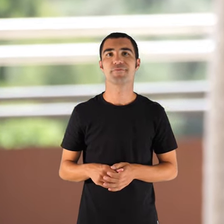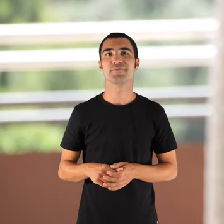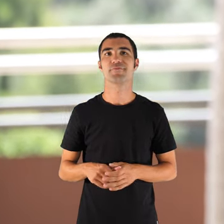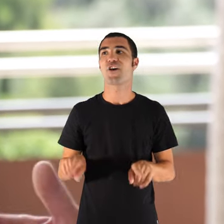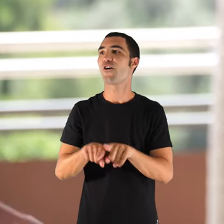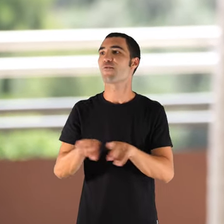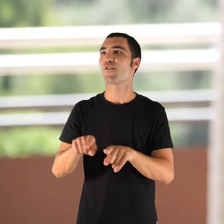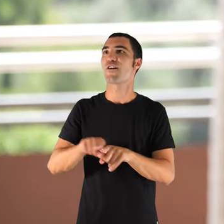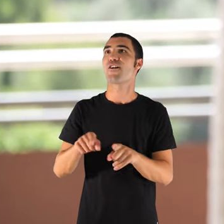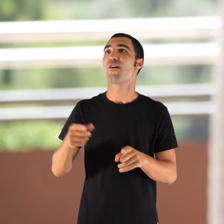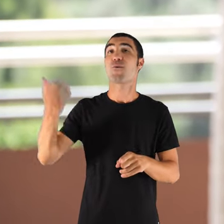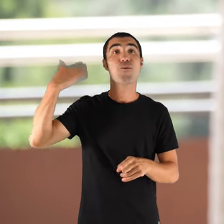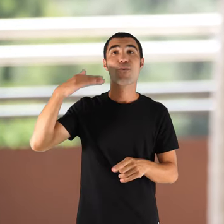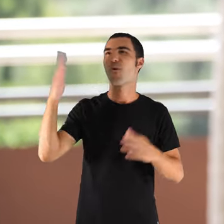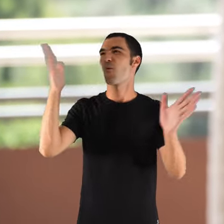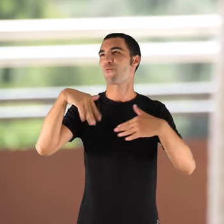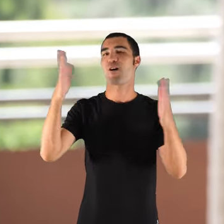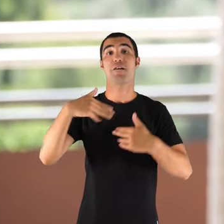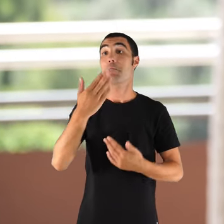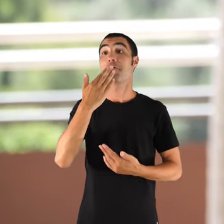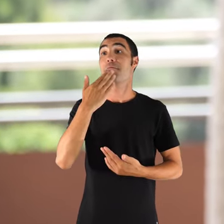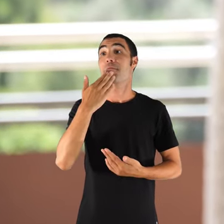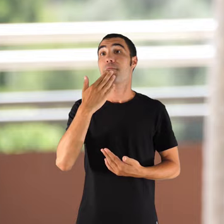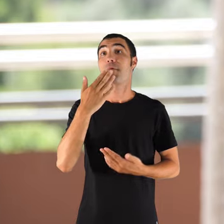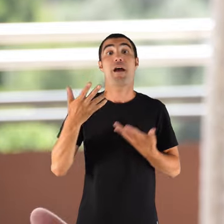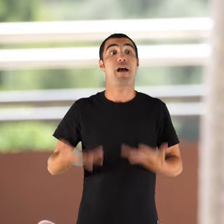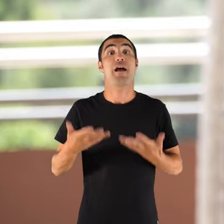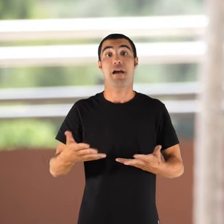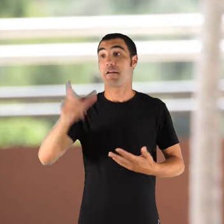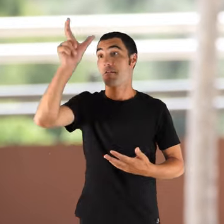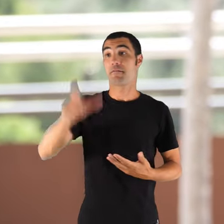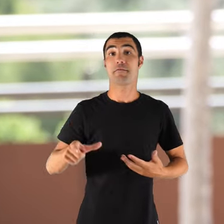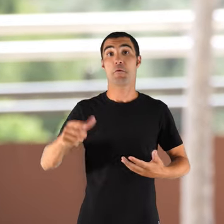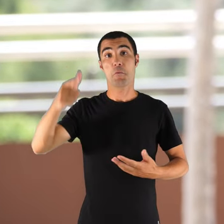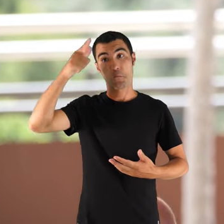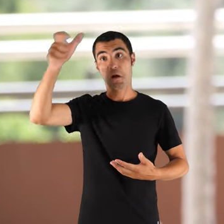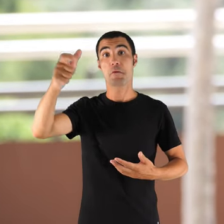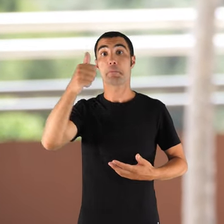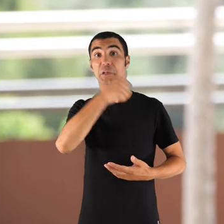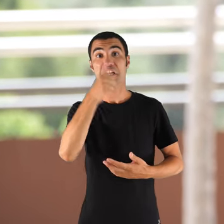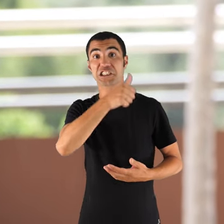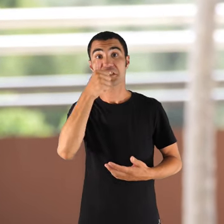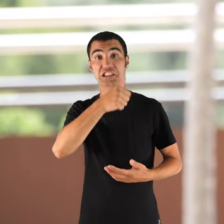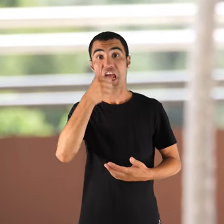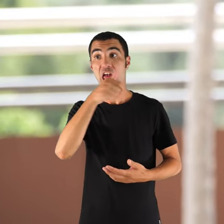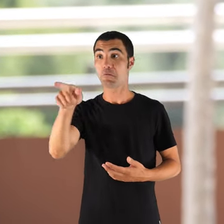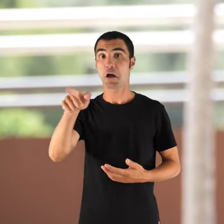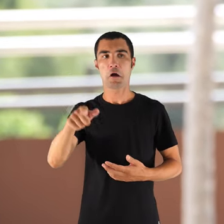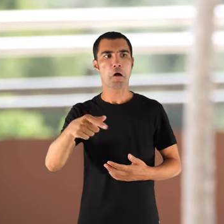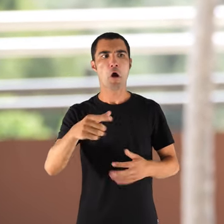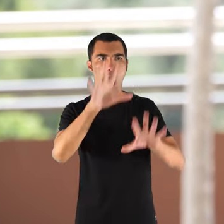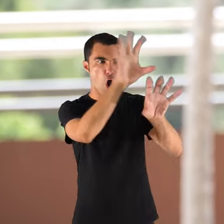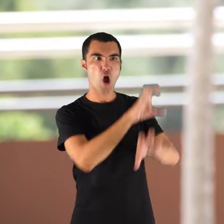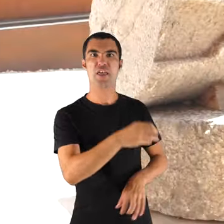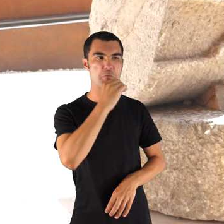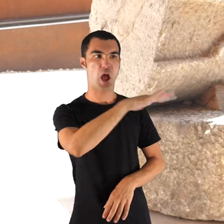Així com entenem, que ara, per exemple, un vin i salamé coné més la mà que calcú